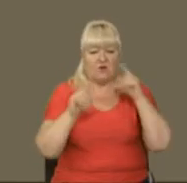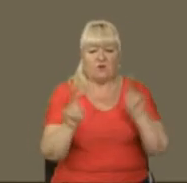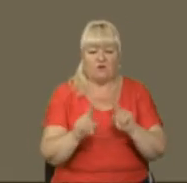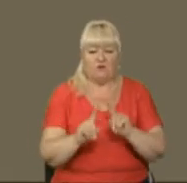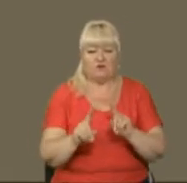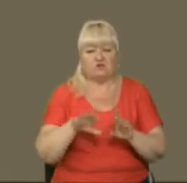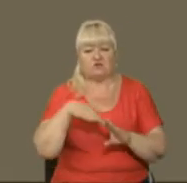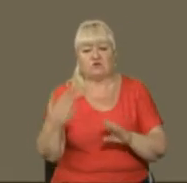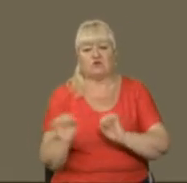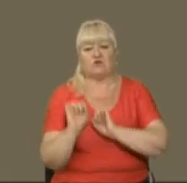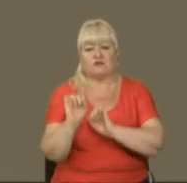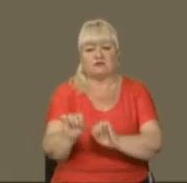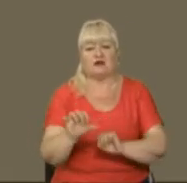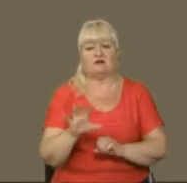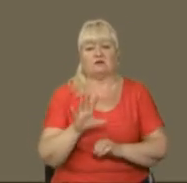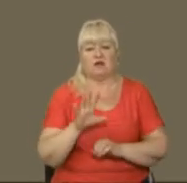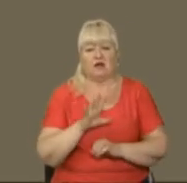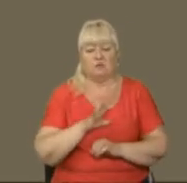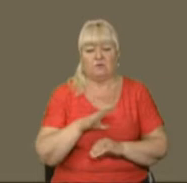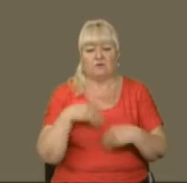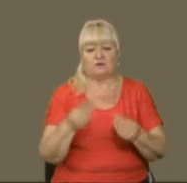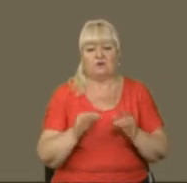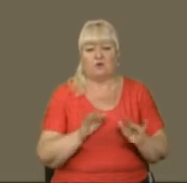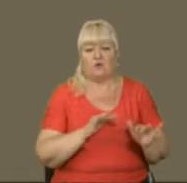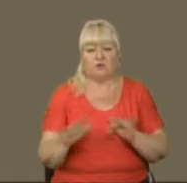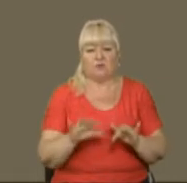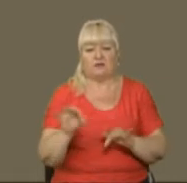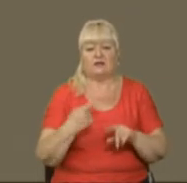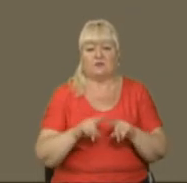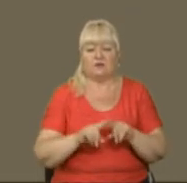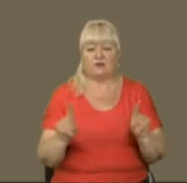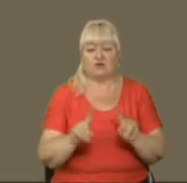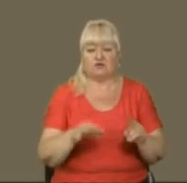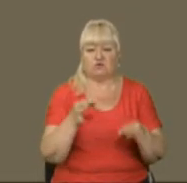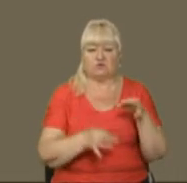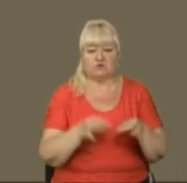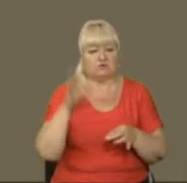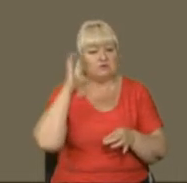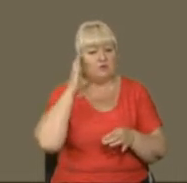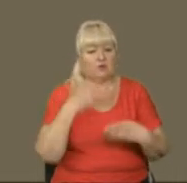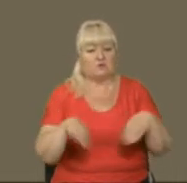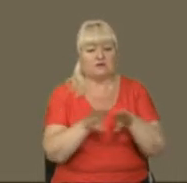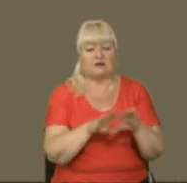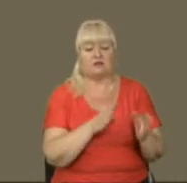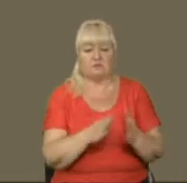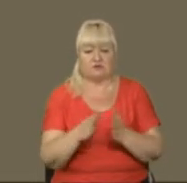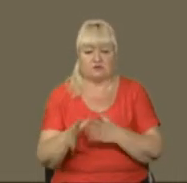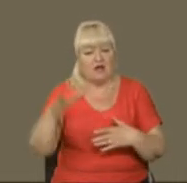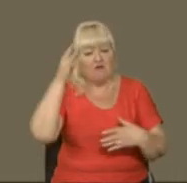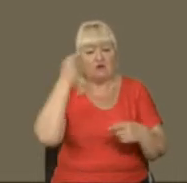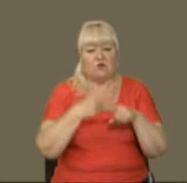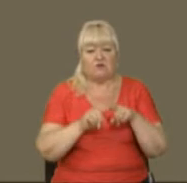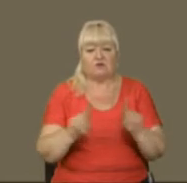сторонами захисту було подано клопотання про те, щоб суд слухав в закритому режимі.